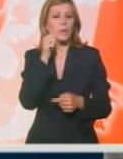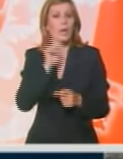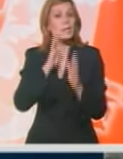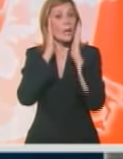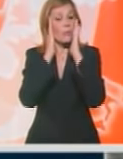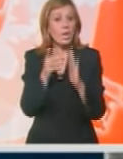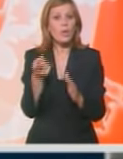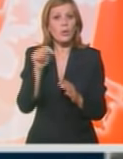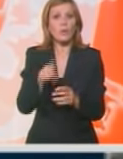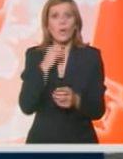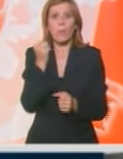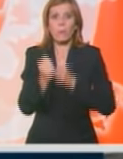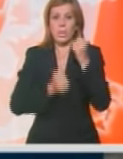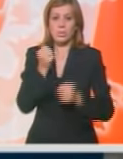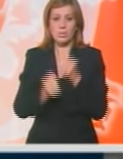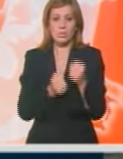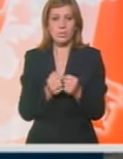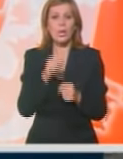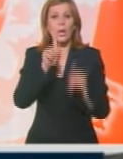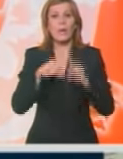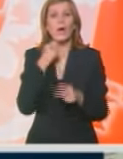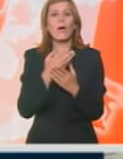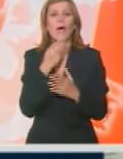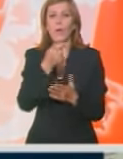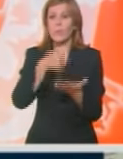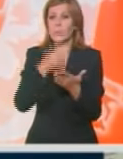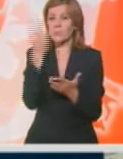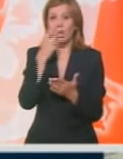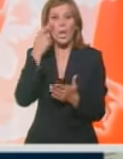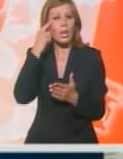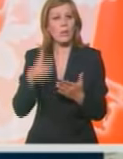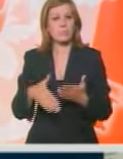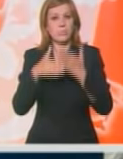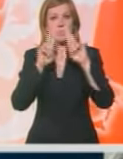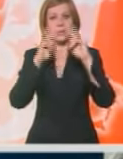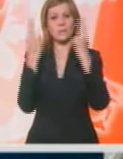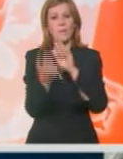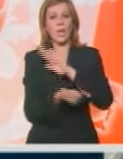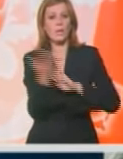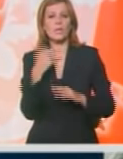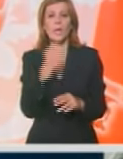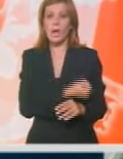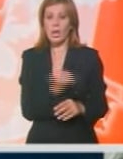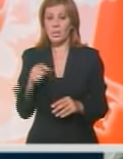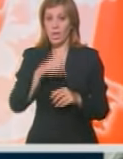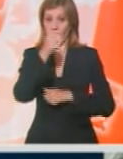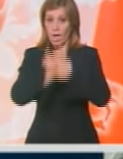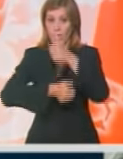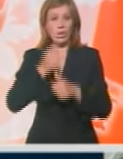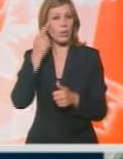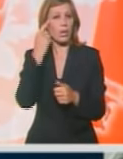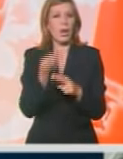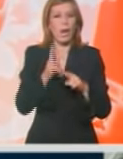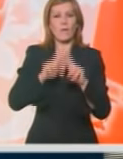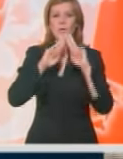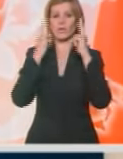verovala da će doći tako brzo. Neki ekonomisti smatraju da je Kina pomogla svetskoj privredi da izađe iz recesije. Ove godine Kina je već postala